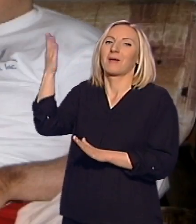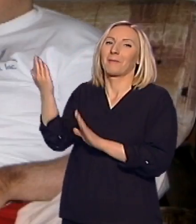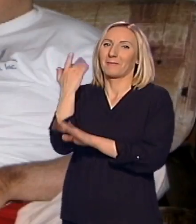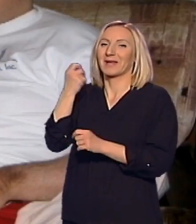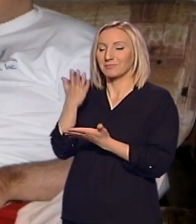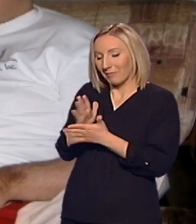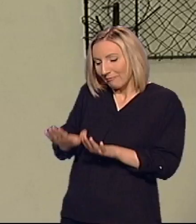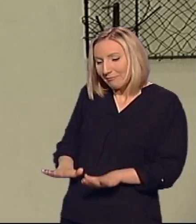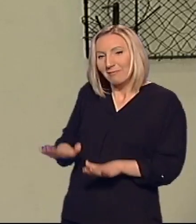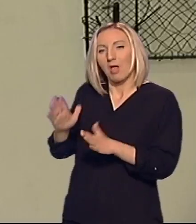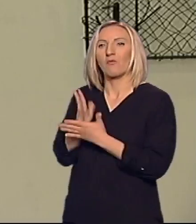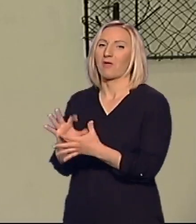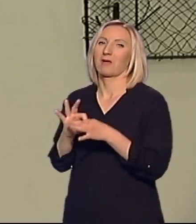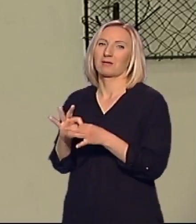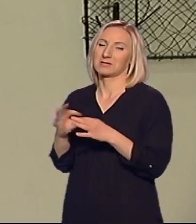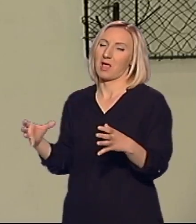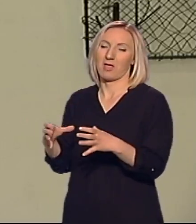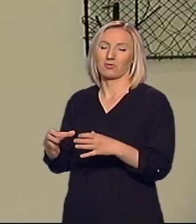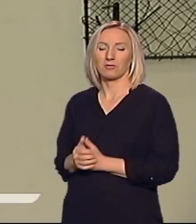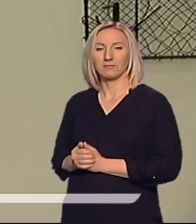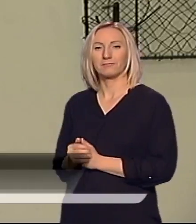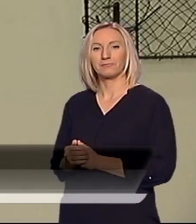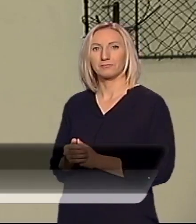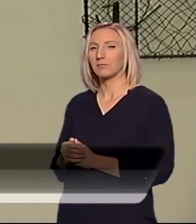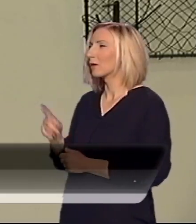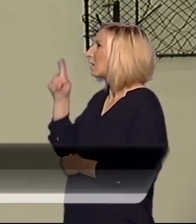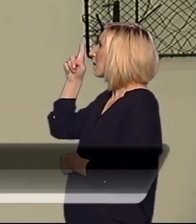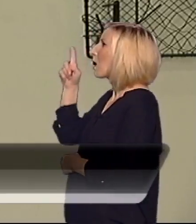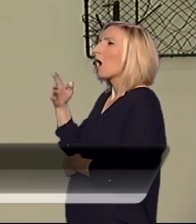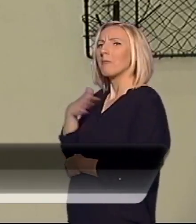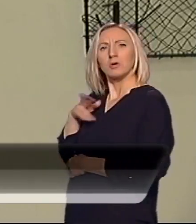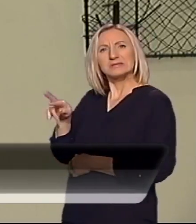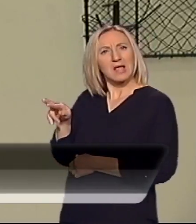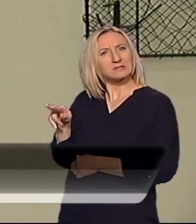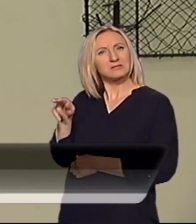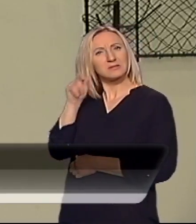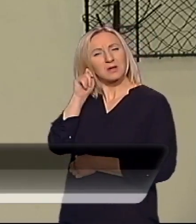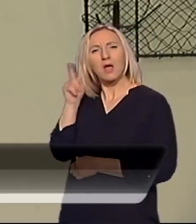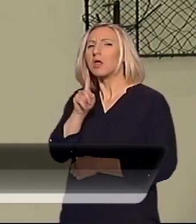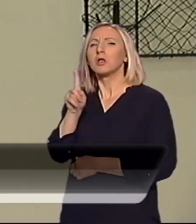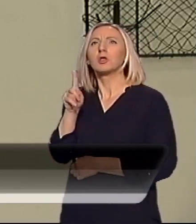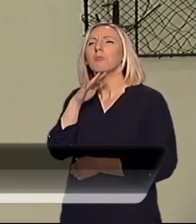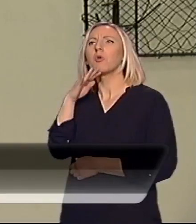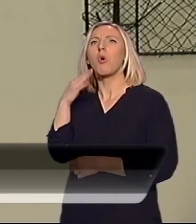skupa. U principu nije ona nešto previše različita od drugih ljudi, ali